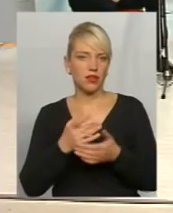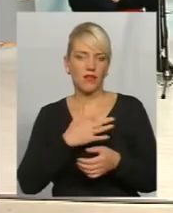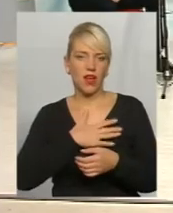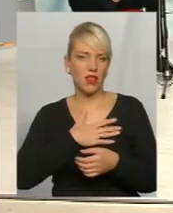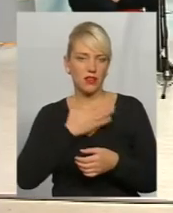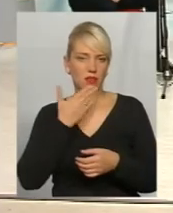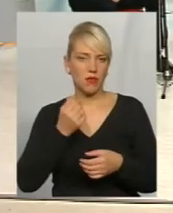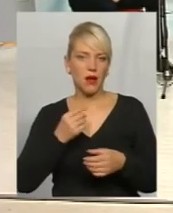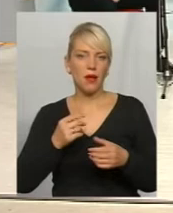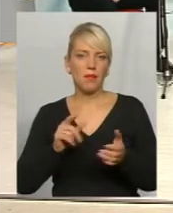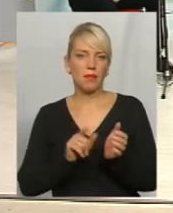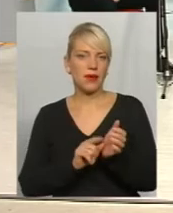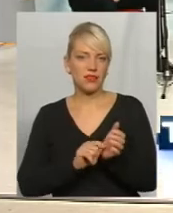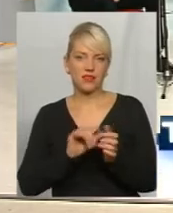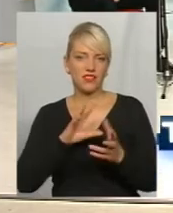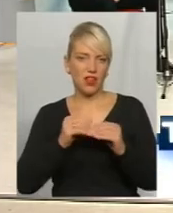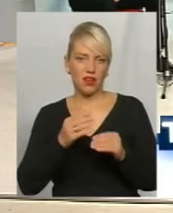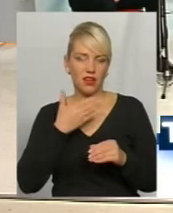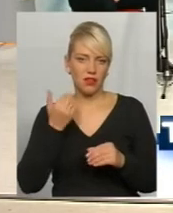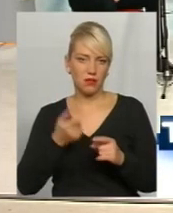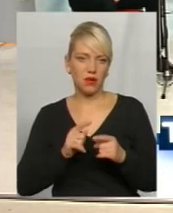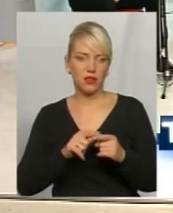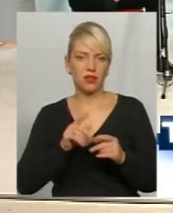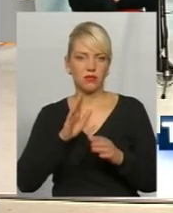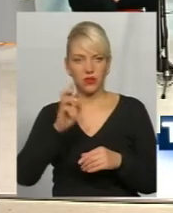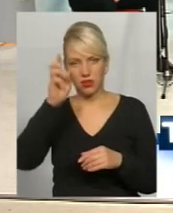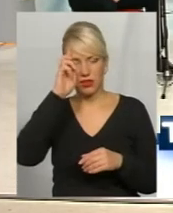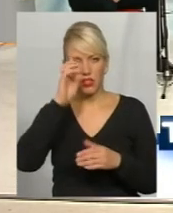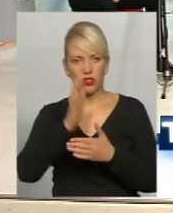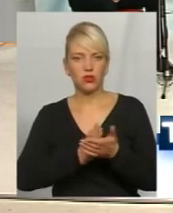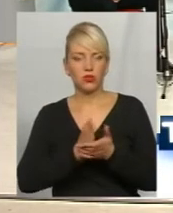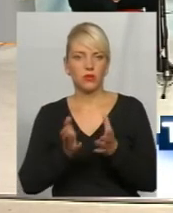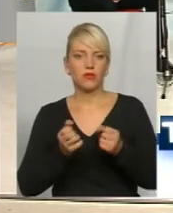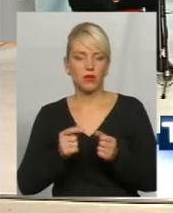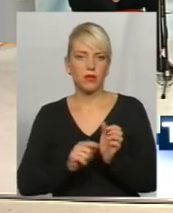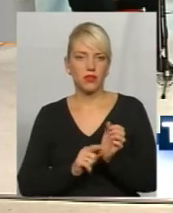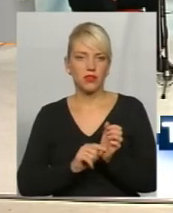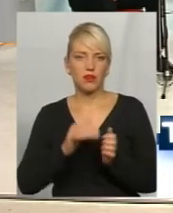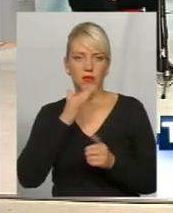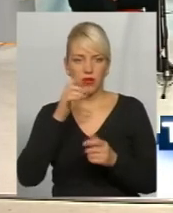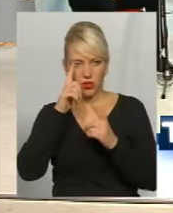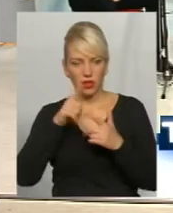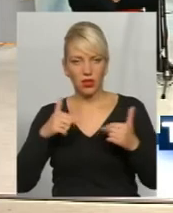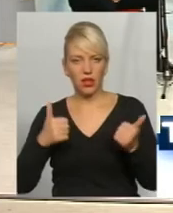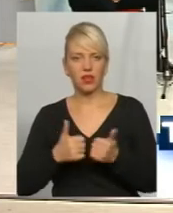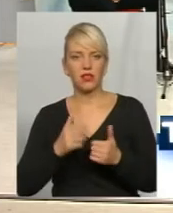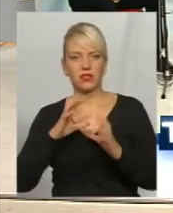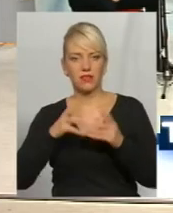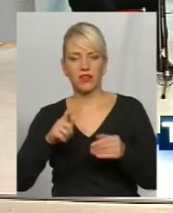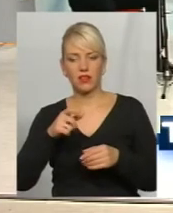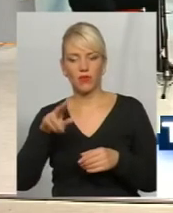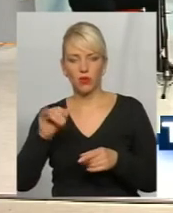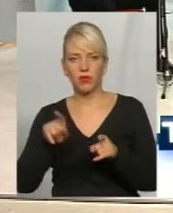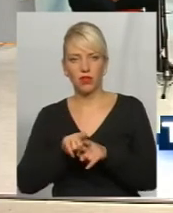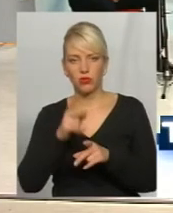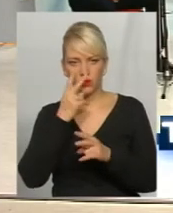В Канаді країна розвинута і там пенсії немає взагалі, лише у держслужбовців. І багато країн з Європи і світу зараз дивляться в цьому напрямку. І, можливо,